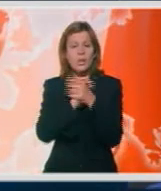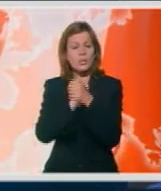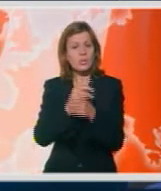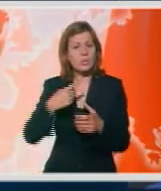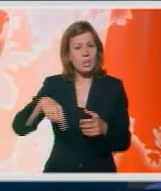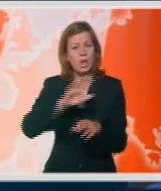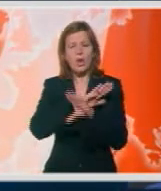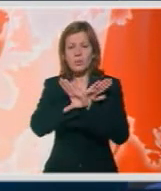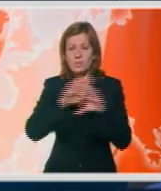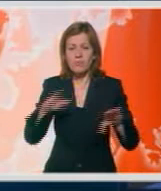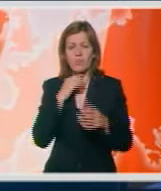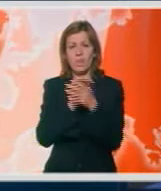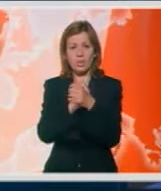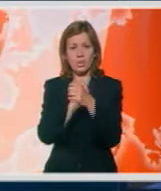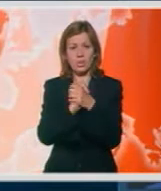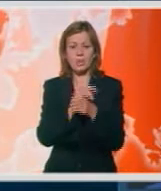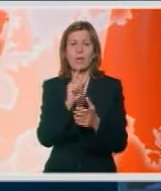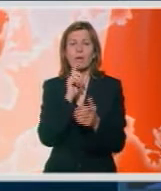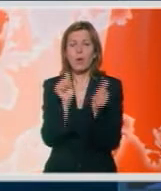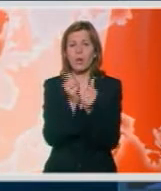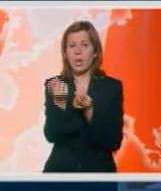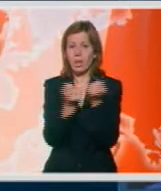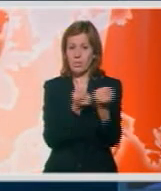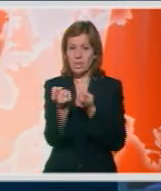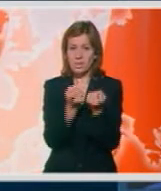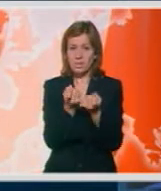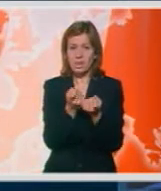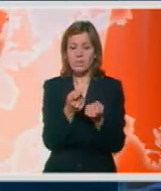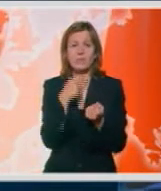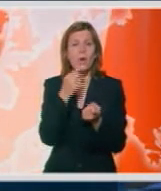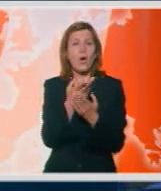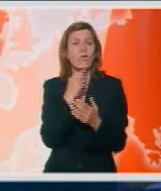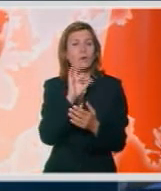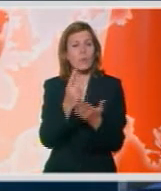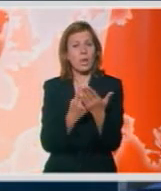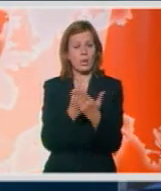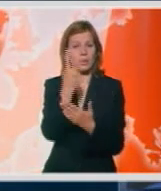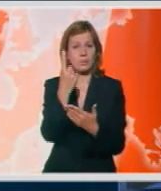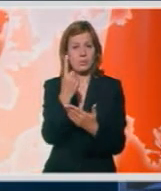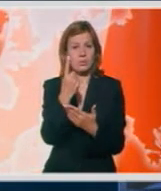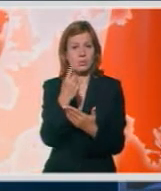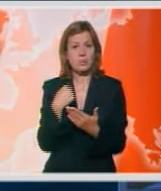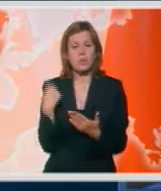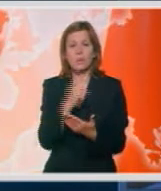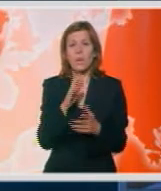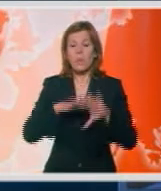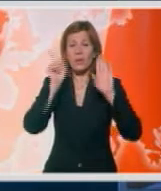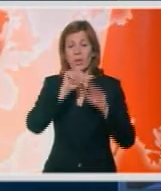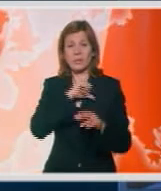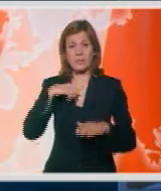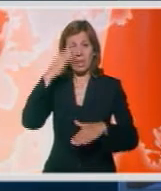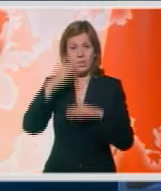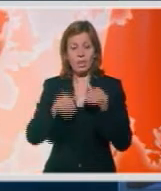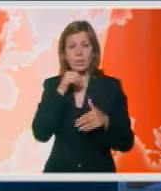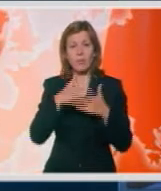i slučno štabo su imao uopće koji su bili uzreprestaciju za ovom petastičan rezultat. Mi smo se predavali do samokreja i